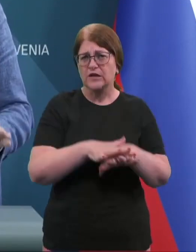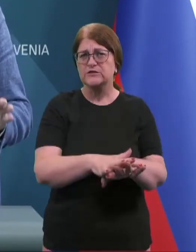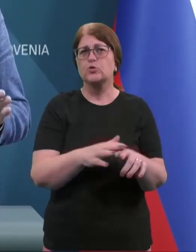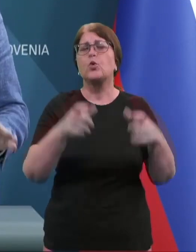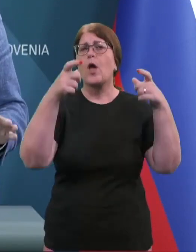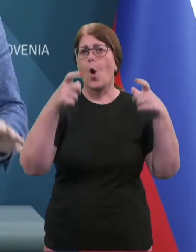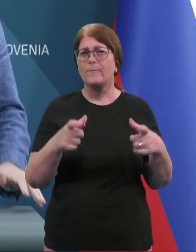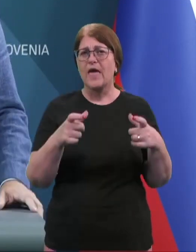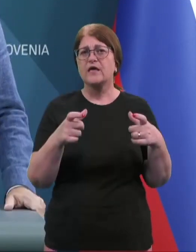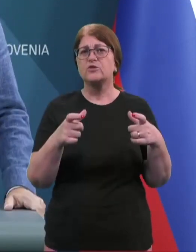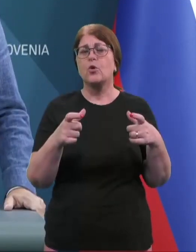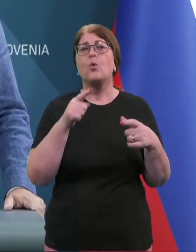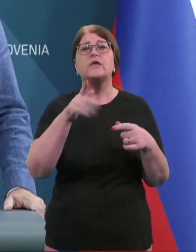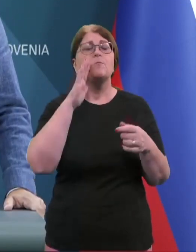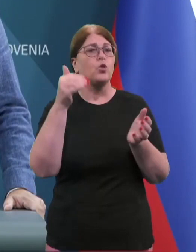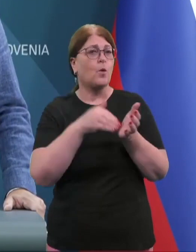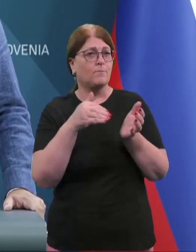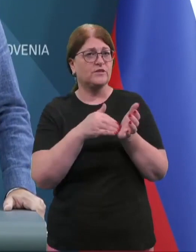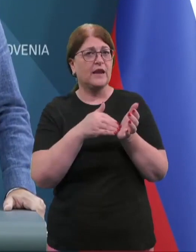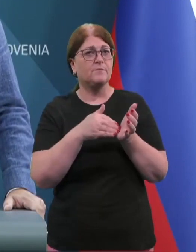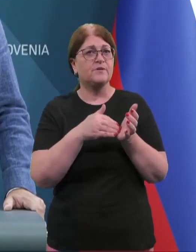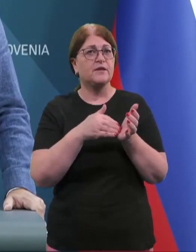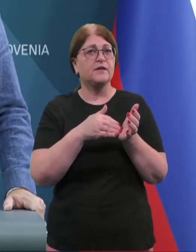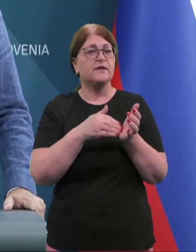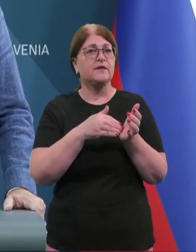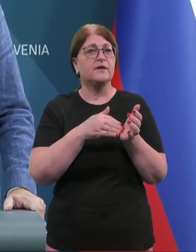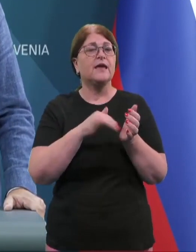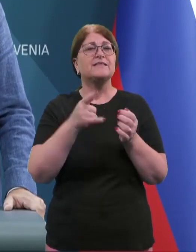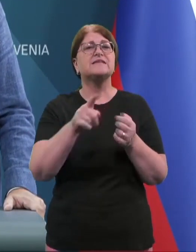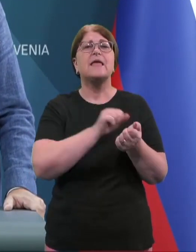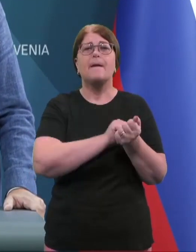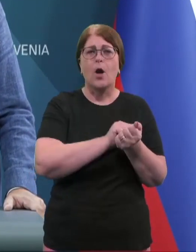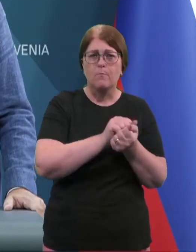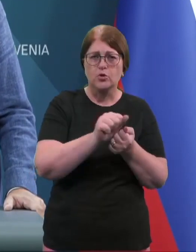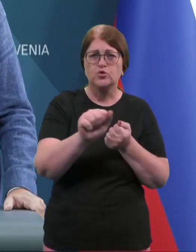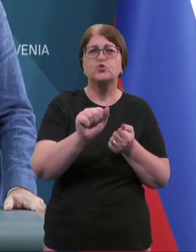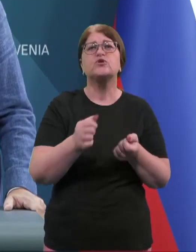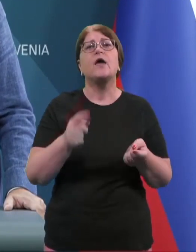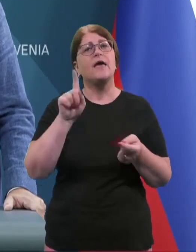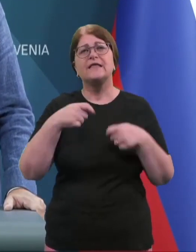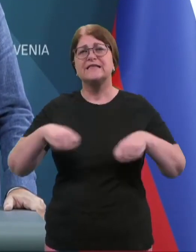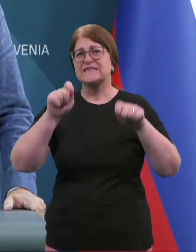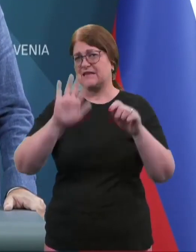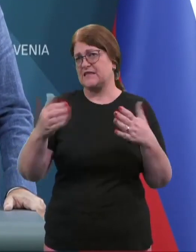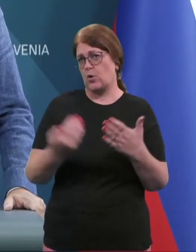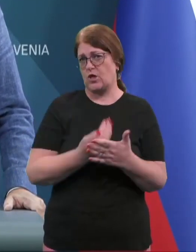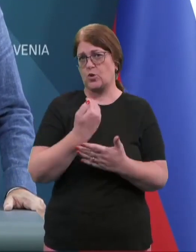objektov, ki bodo potrebni, da se odstranijo in zgradijo na novo.